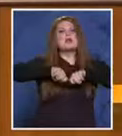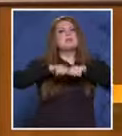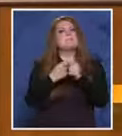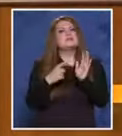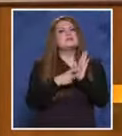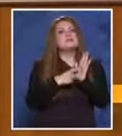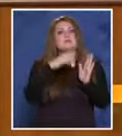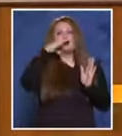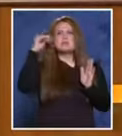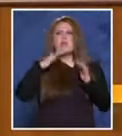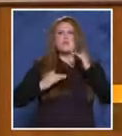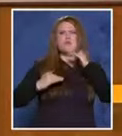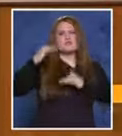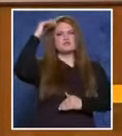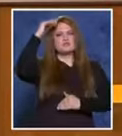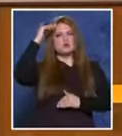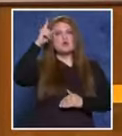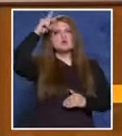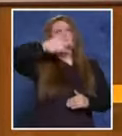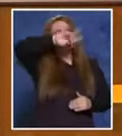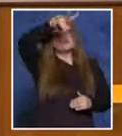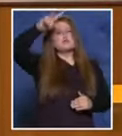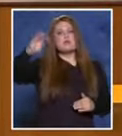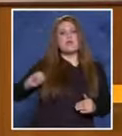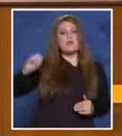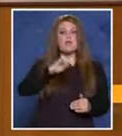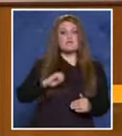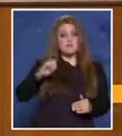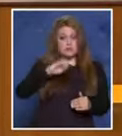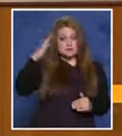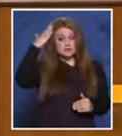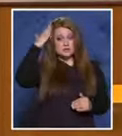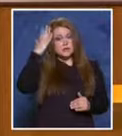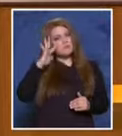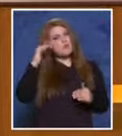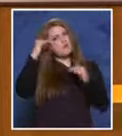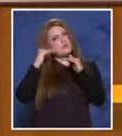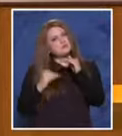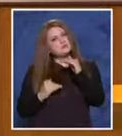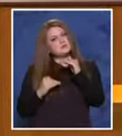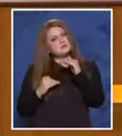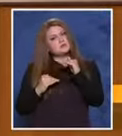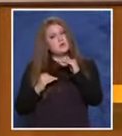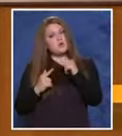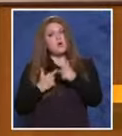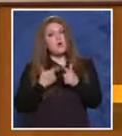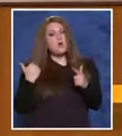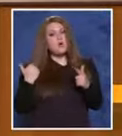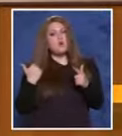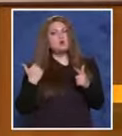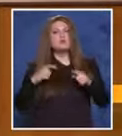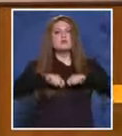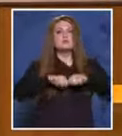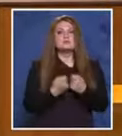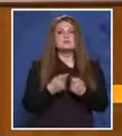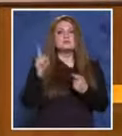не е много високо в сравнение с много други европейски страни и доста по-низко от престъпността в